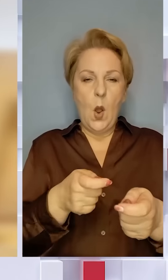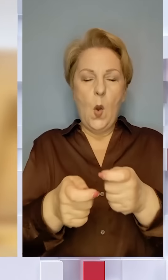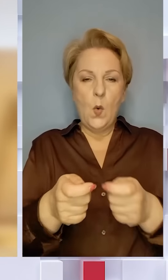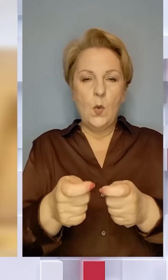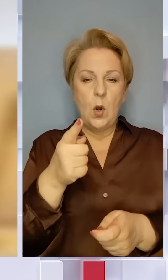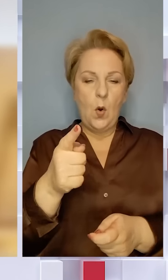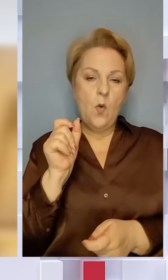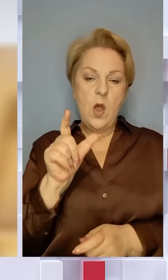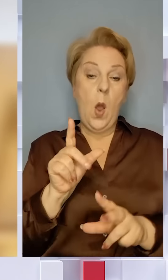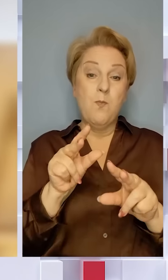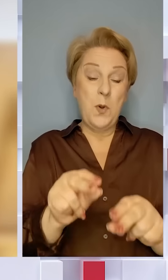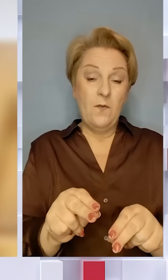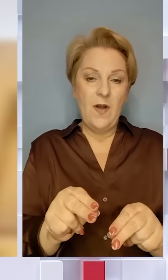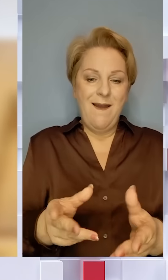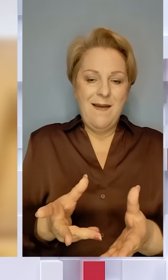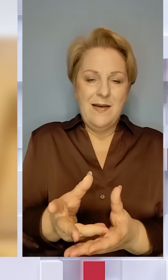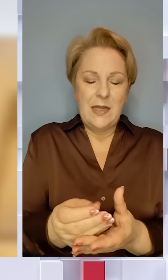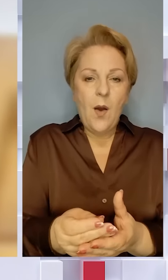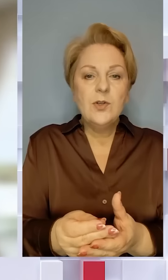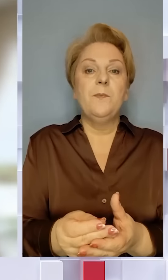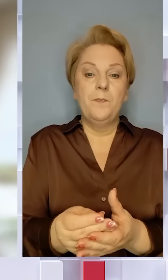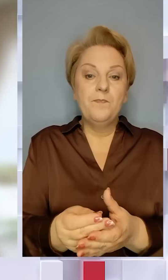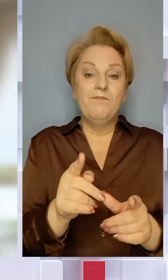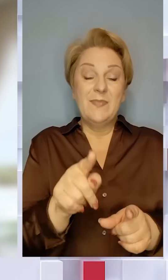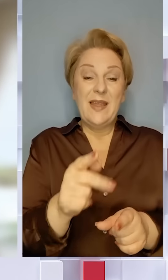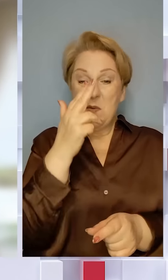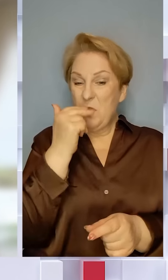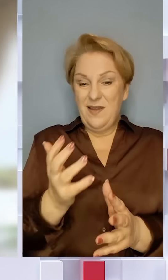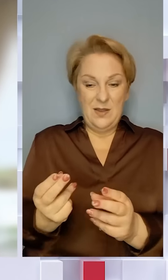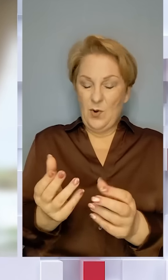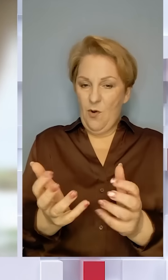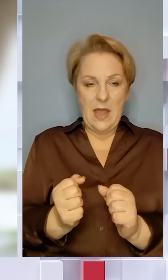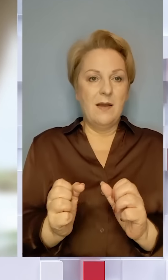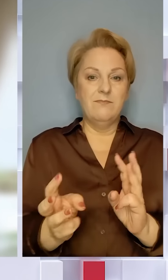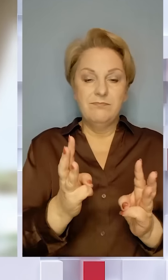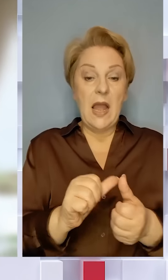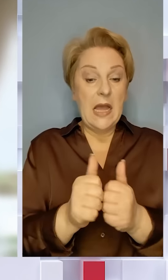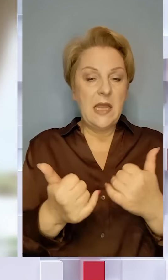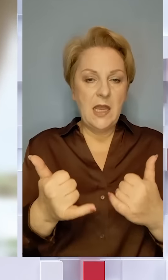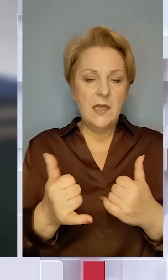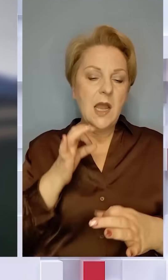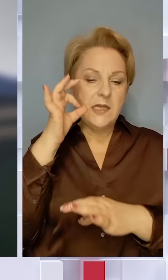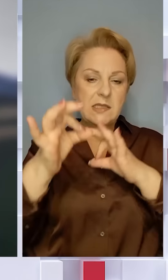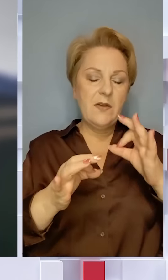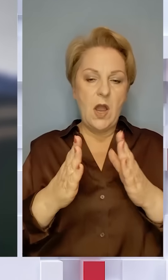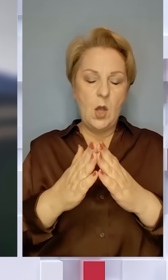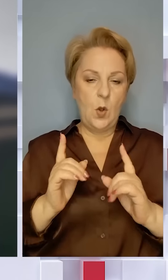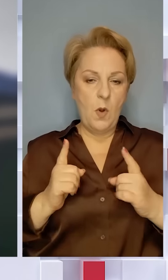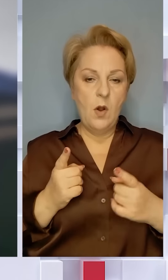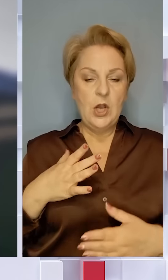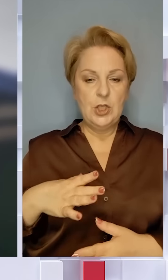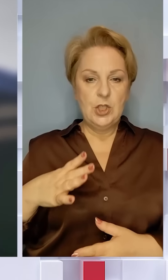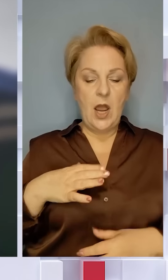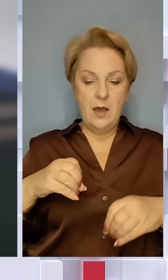із телеграм-каналів пообіцяв їм за це гроші, та їх підлітки так і не отримали. Натомість тепер під цілодобовим домашнім арештом